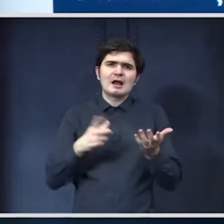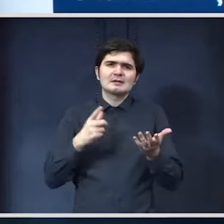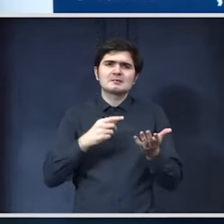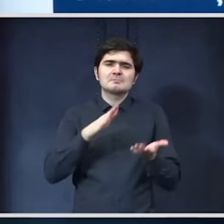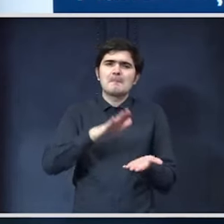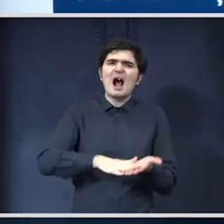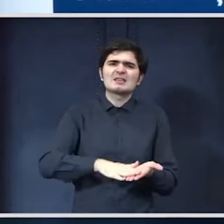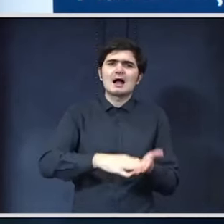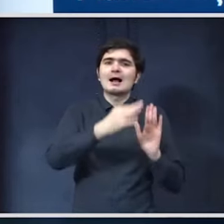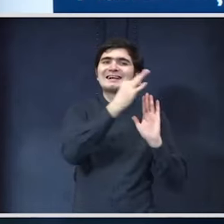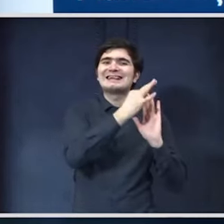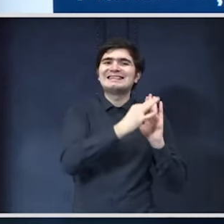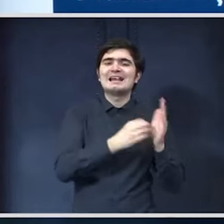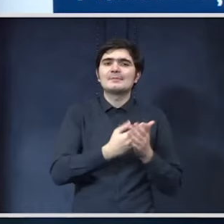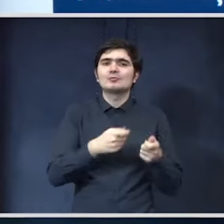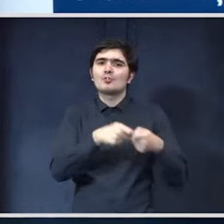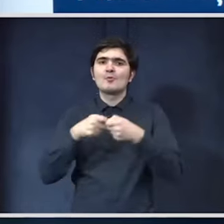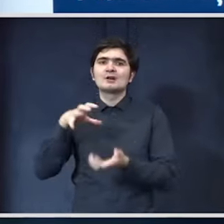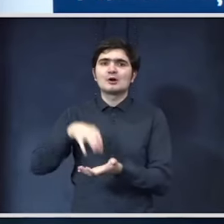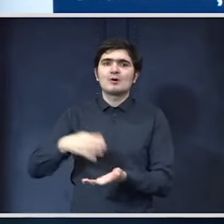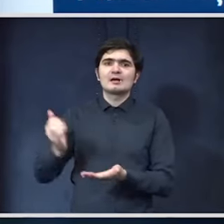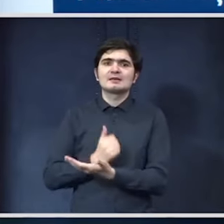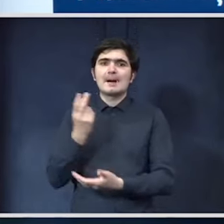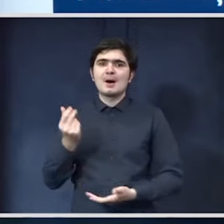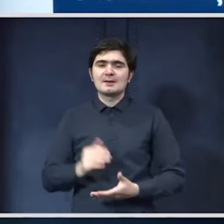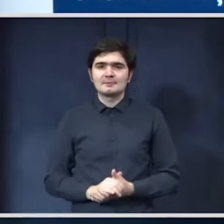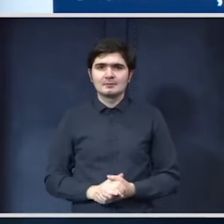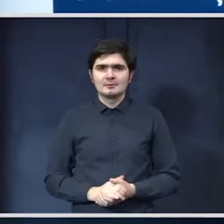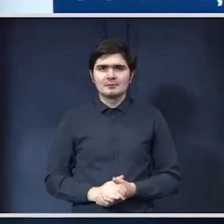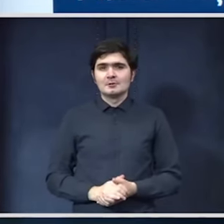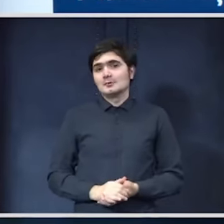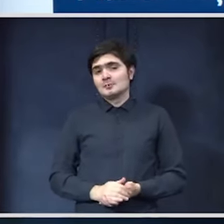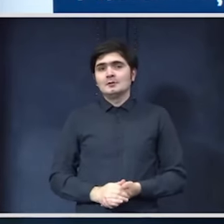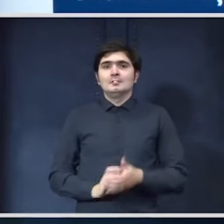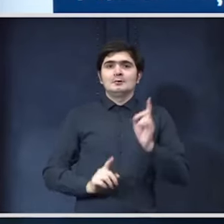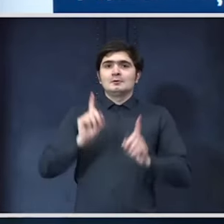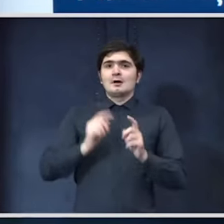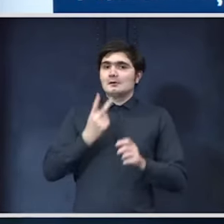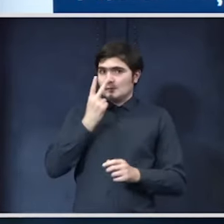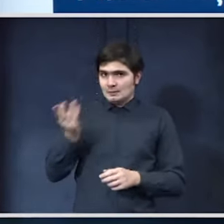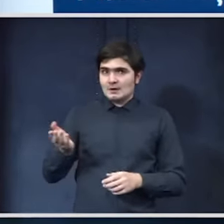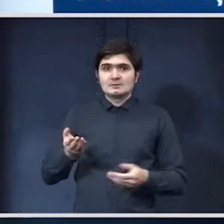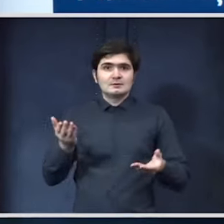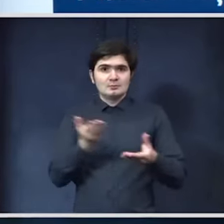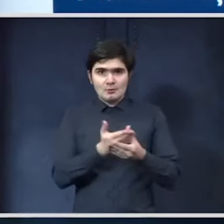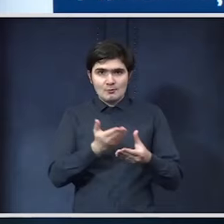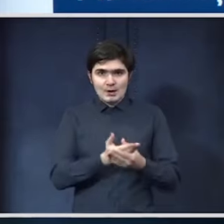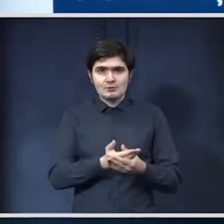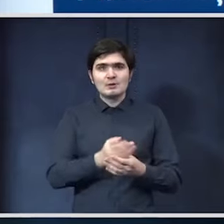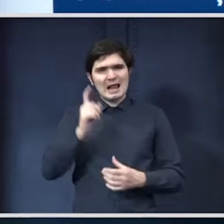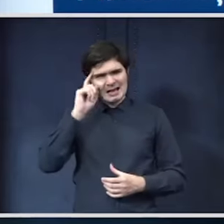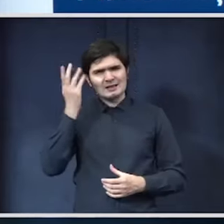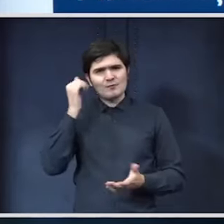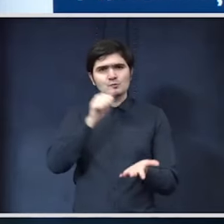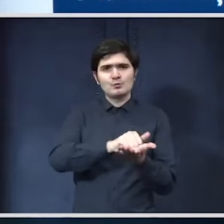comunitățile locale vor putea accesa acești bani dacă vă uitați în documentul care cred că a fost deja